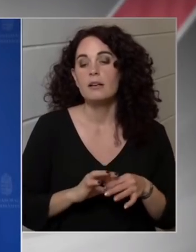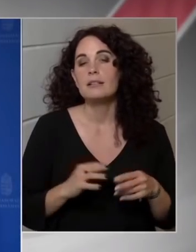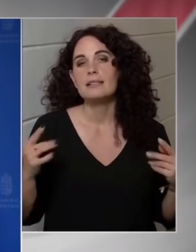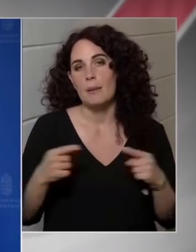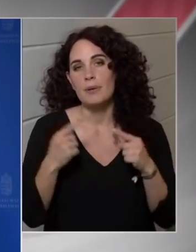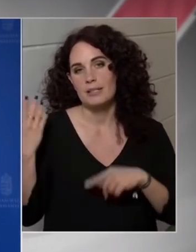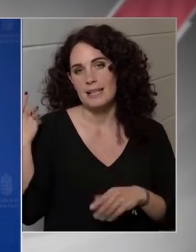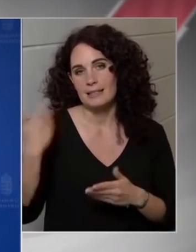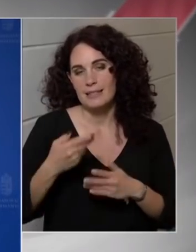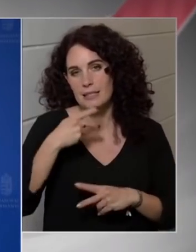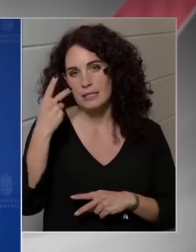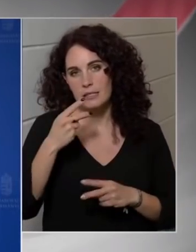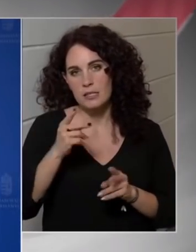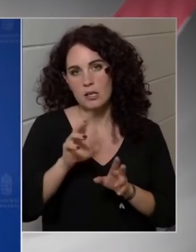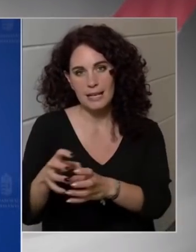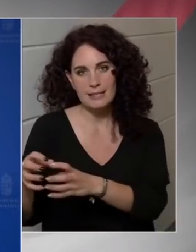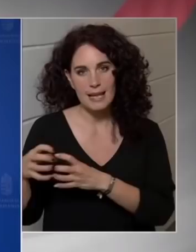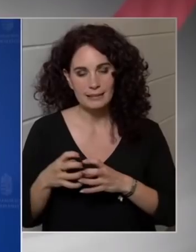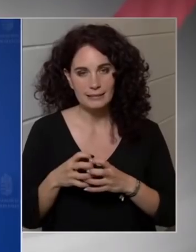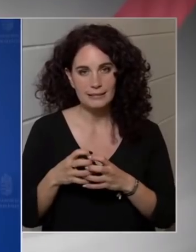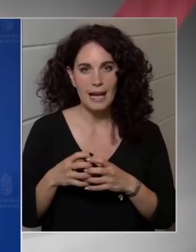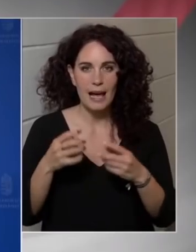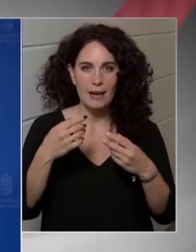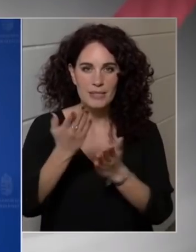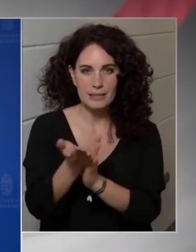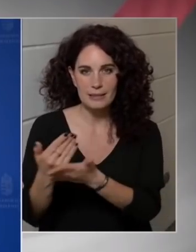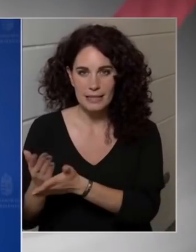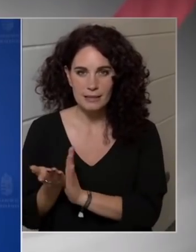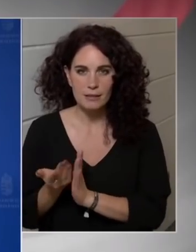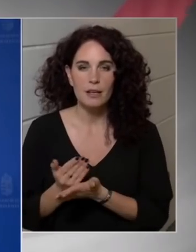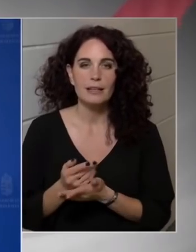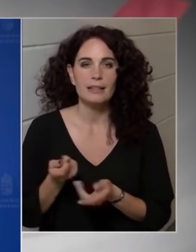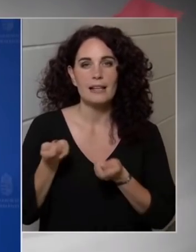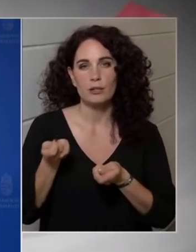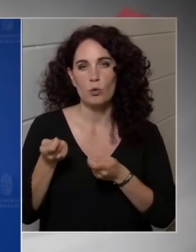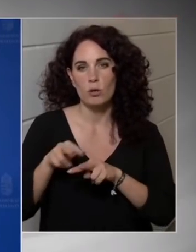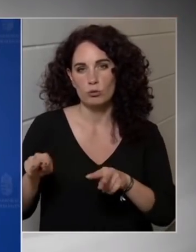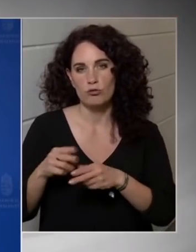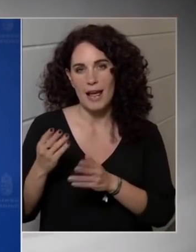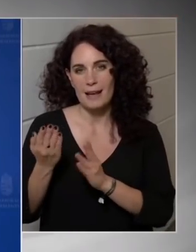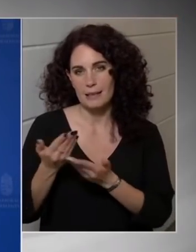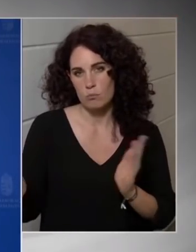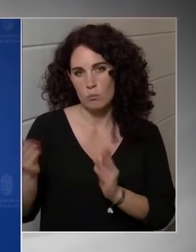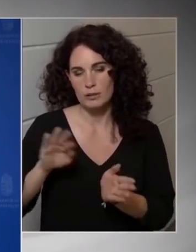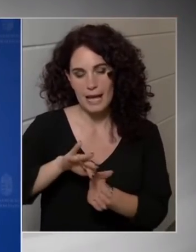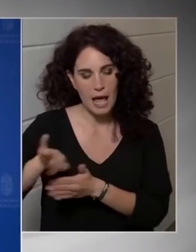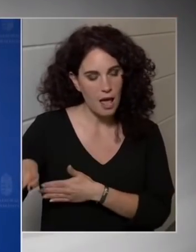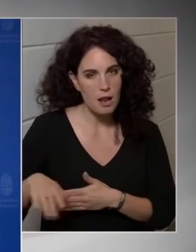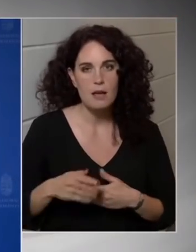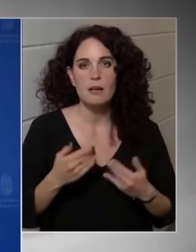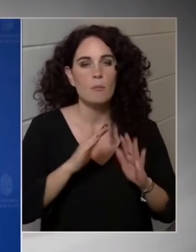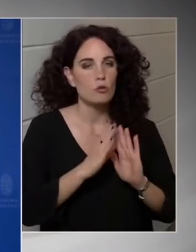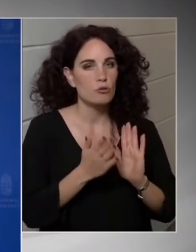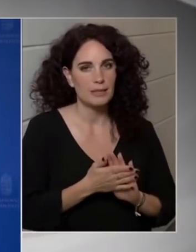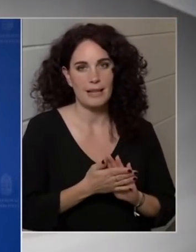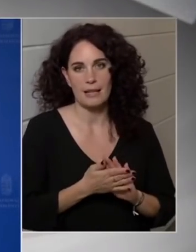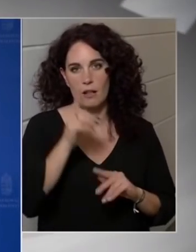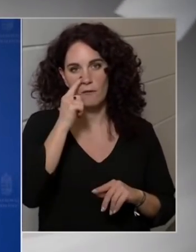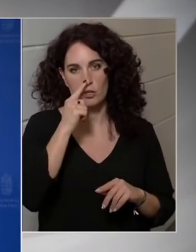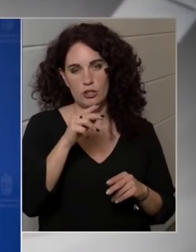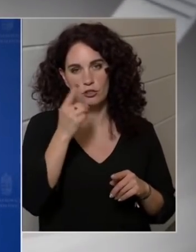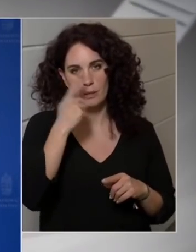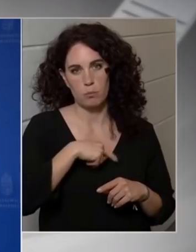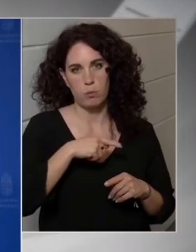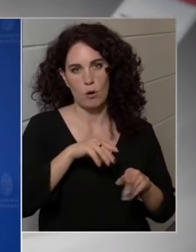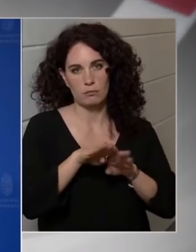szét tagozottan létező irányítóhatósági modellel, ez most mind Navracsis miniszterú irányítása alattá, és eddig